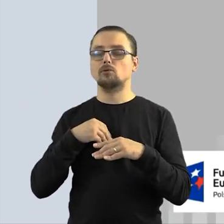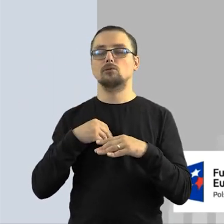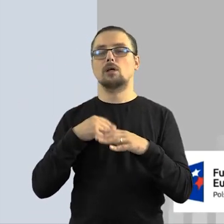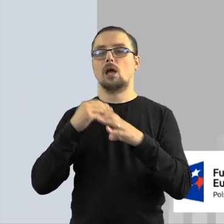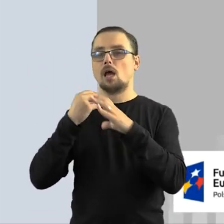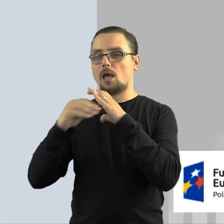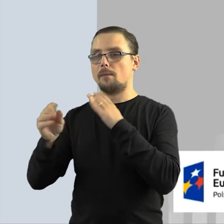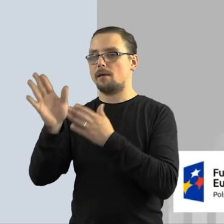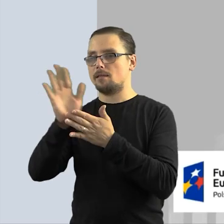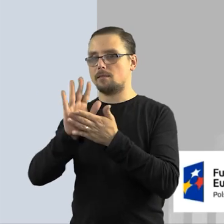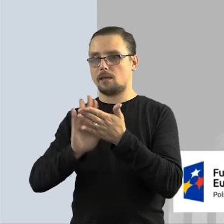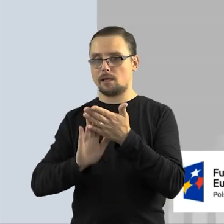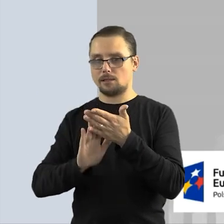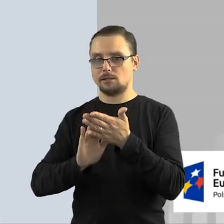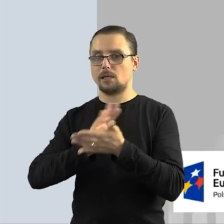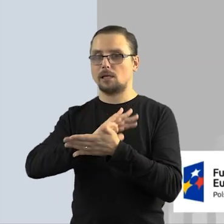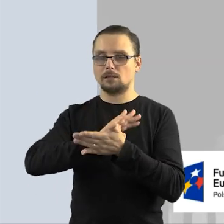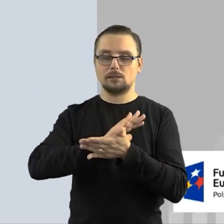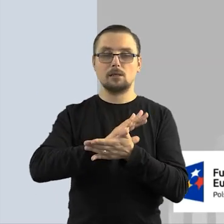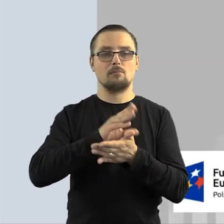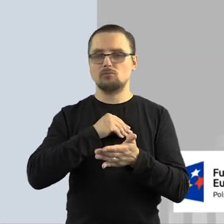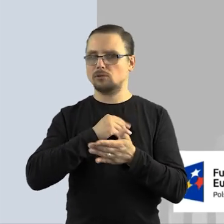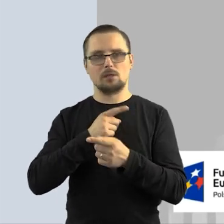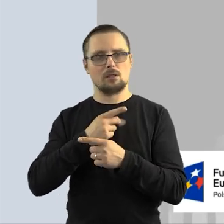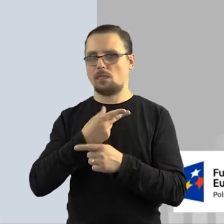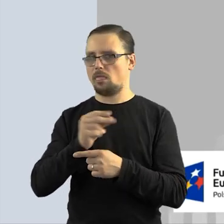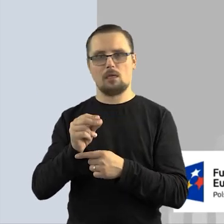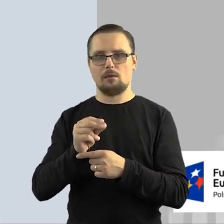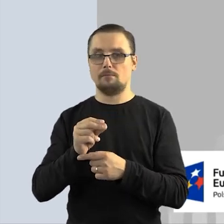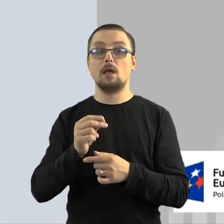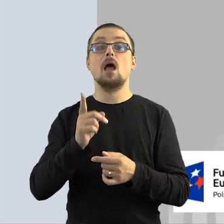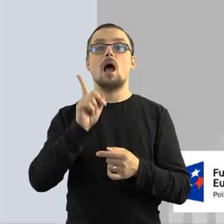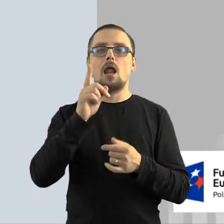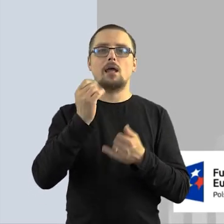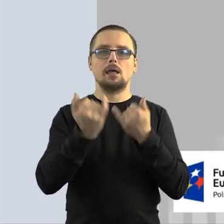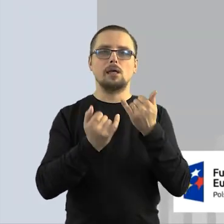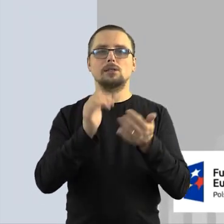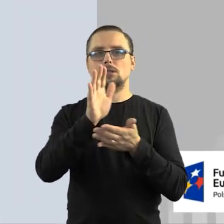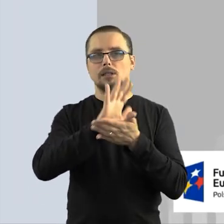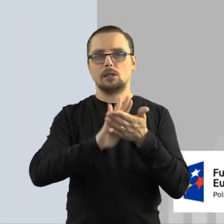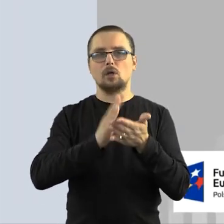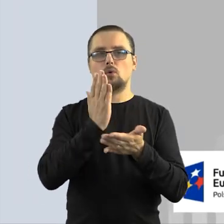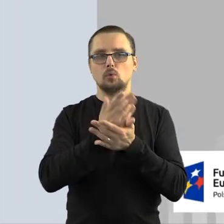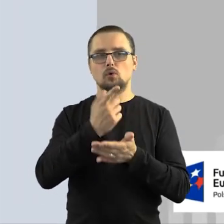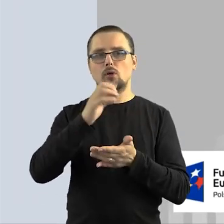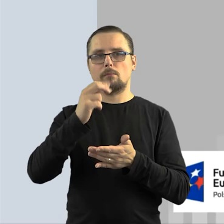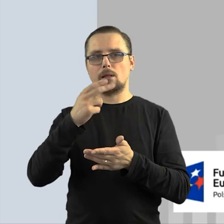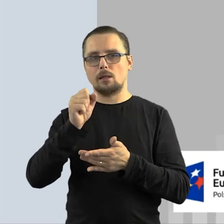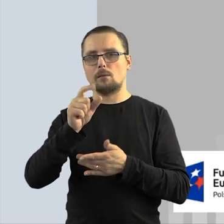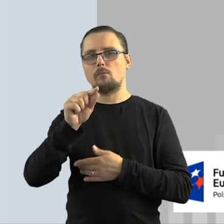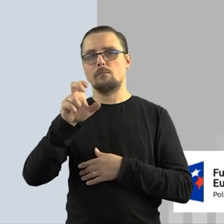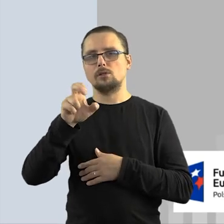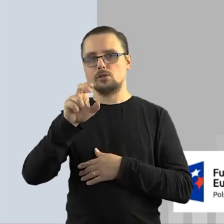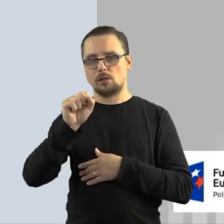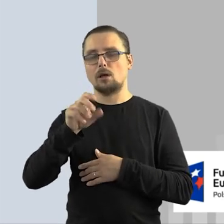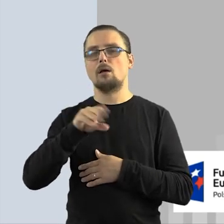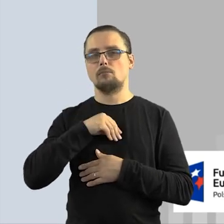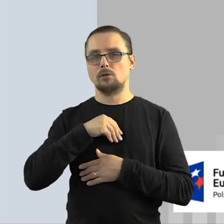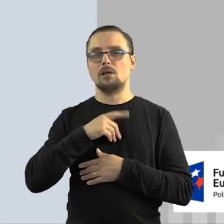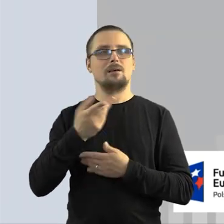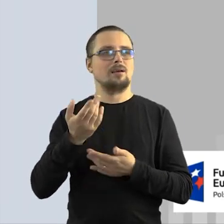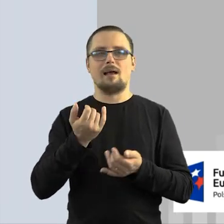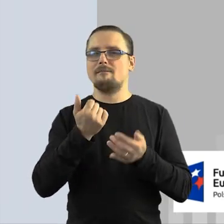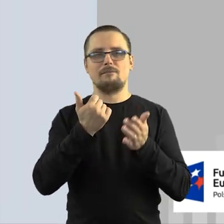Odpowiedź jest, że nie. Chyba, że to są czasopisma, które już przeszły do domeny publicznej i wtedy można je dowolnie rozpowszechniać. Tutaj nie ma